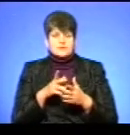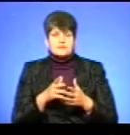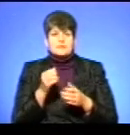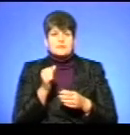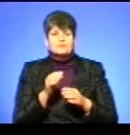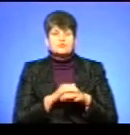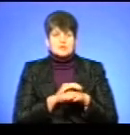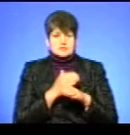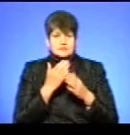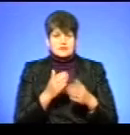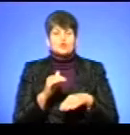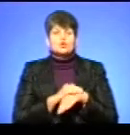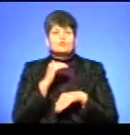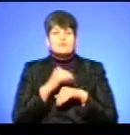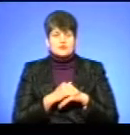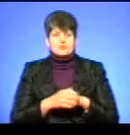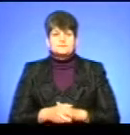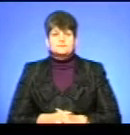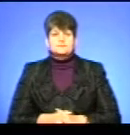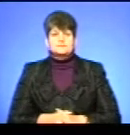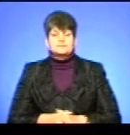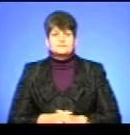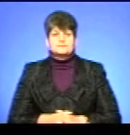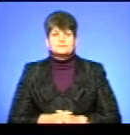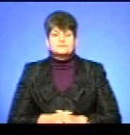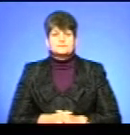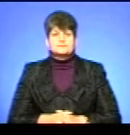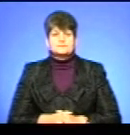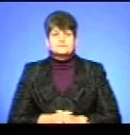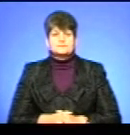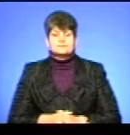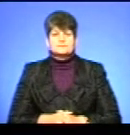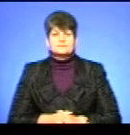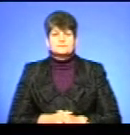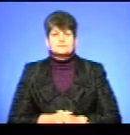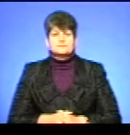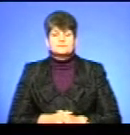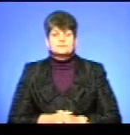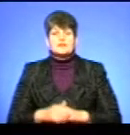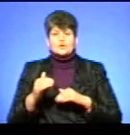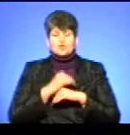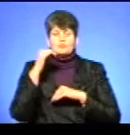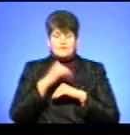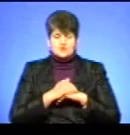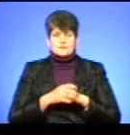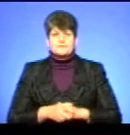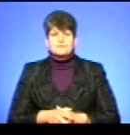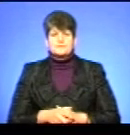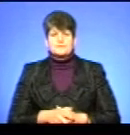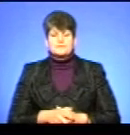Пане Андрюю, будь ласка. Доброго вечора. Доброго вечора. Говоріть, будь ласка. Доброго вечора. Так.